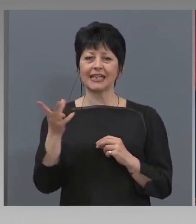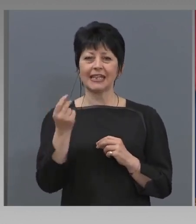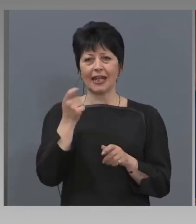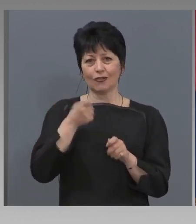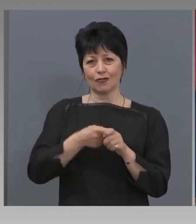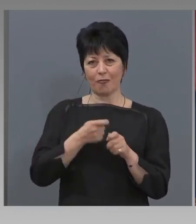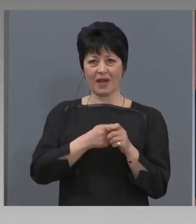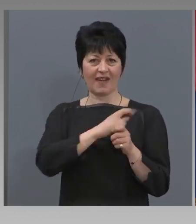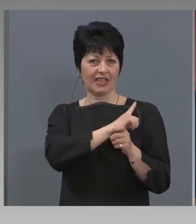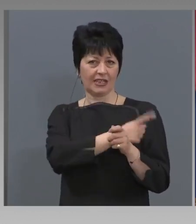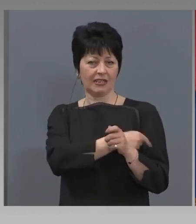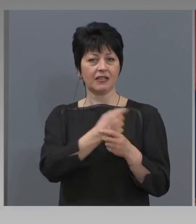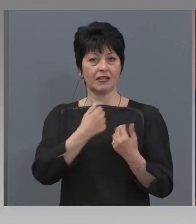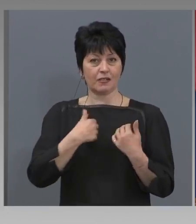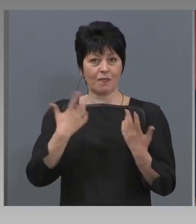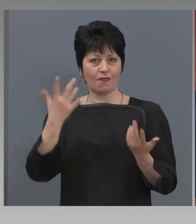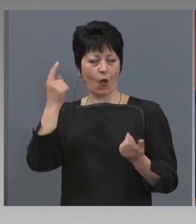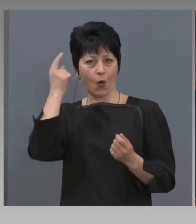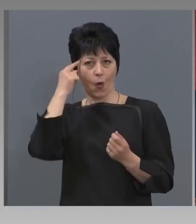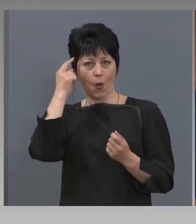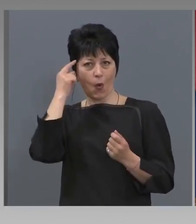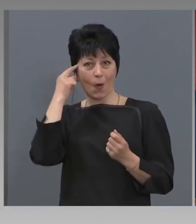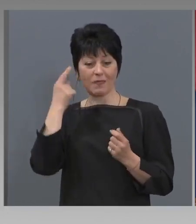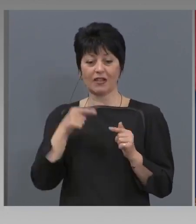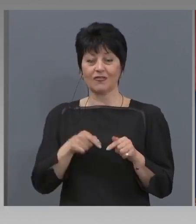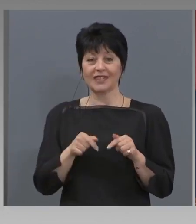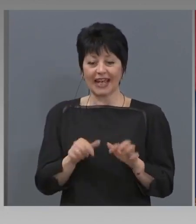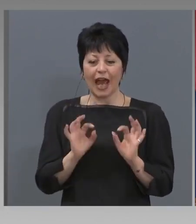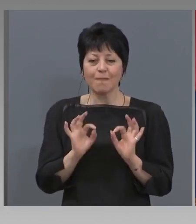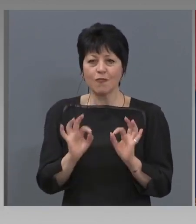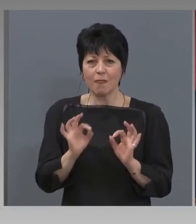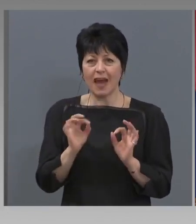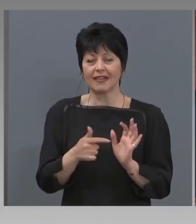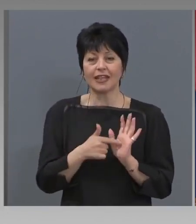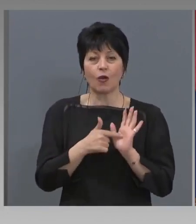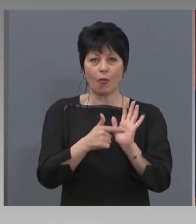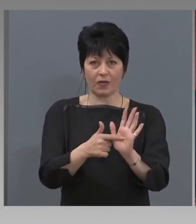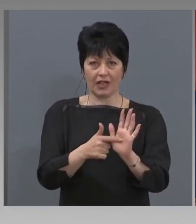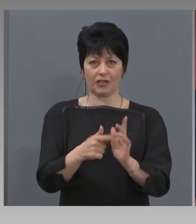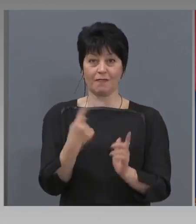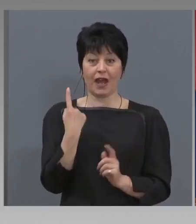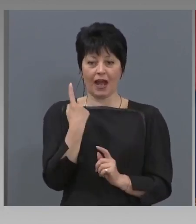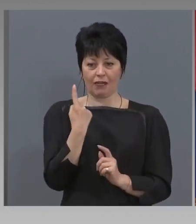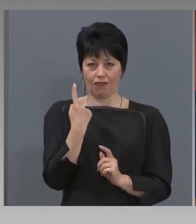много умни, патриоти сме. Това е момента да го покажеме като един.